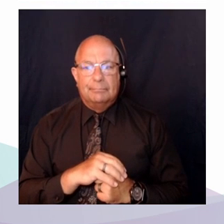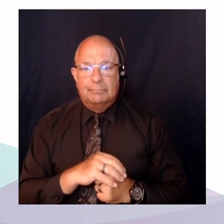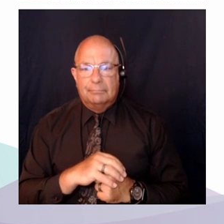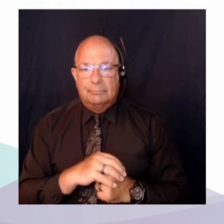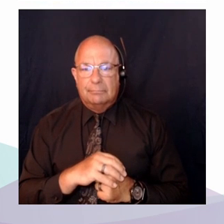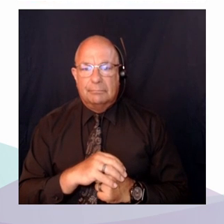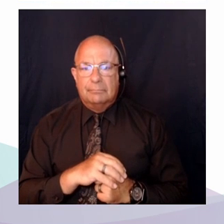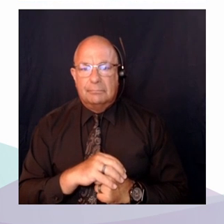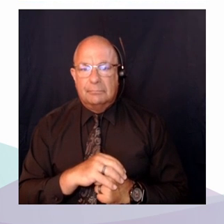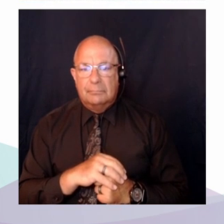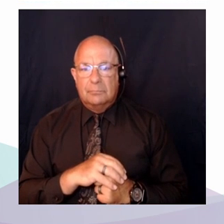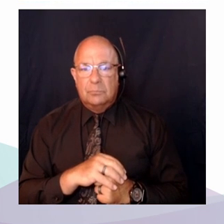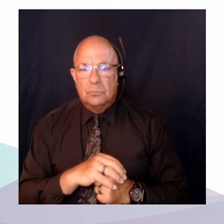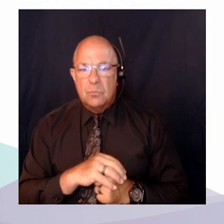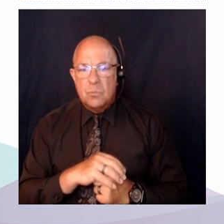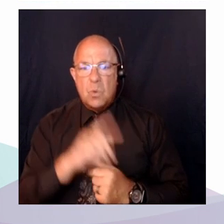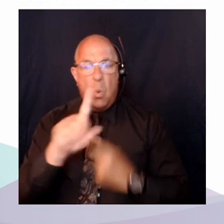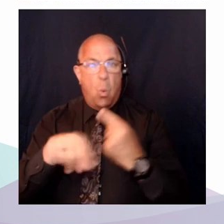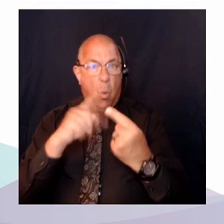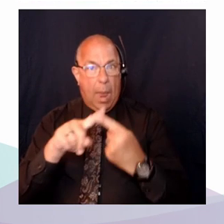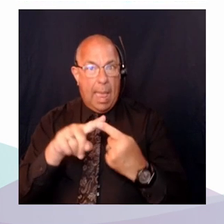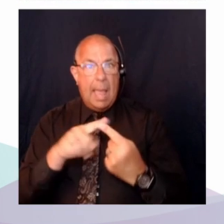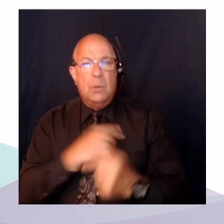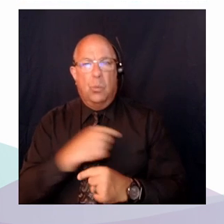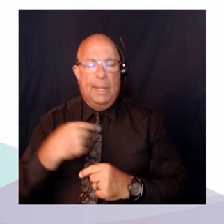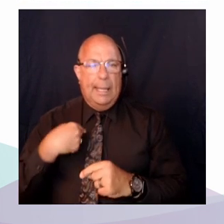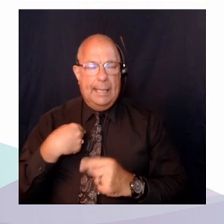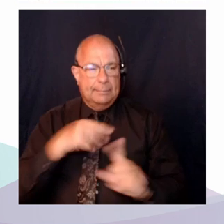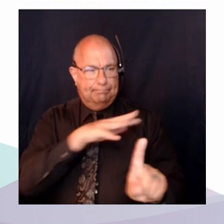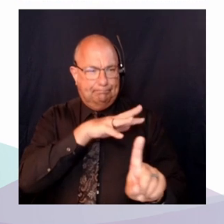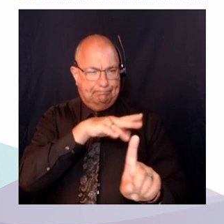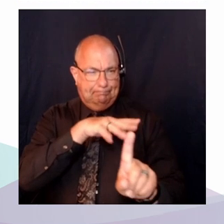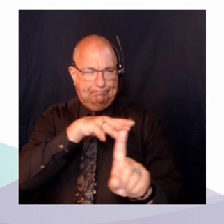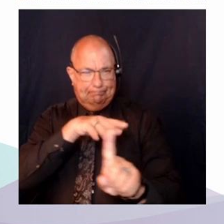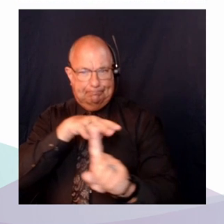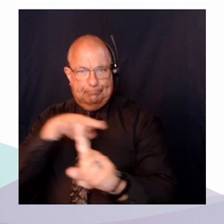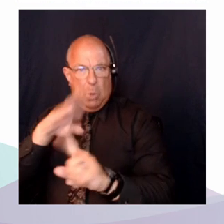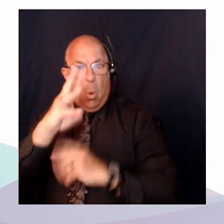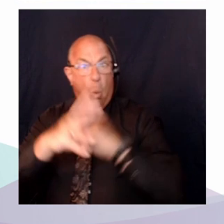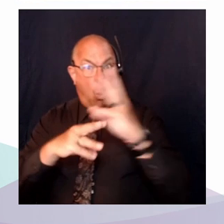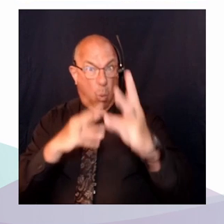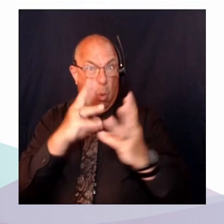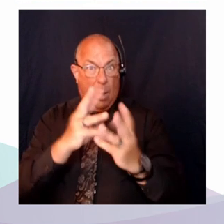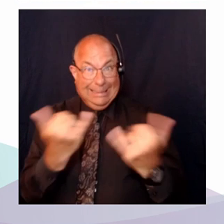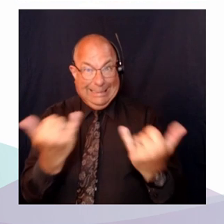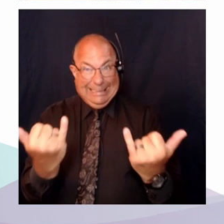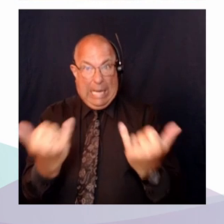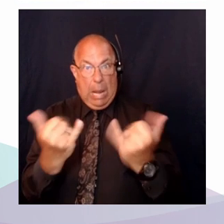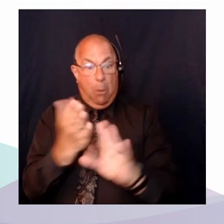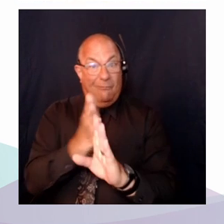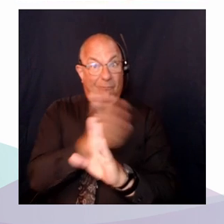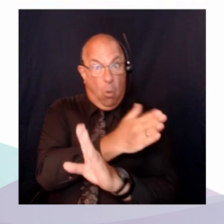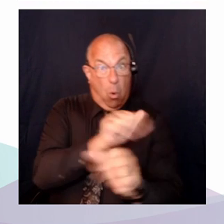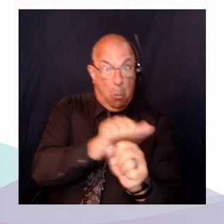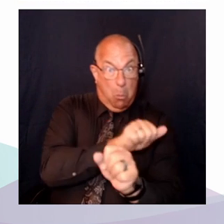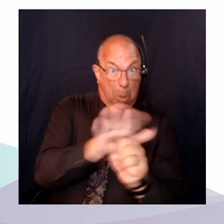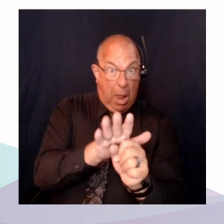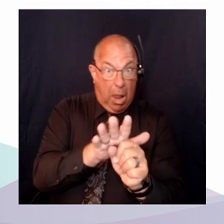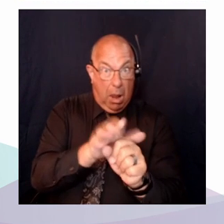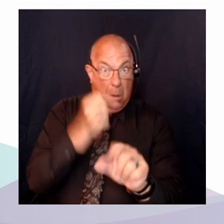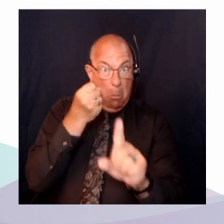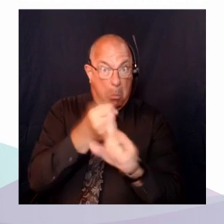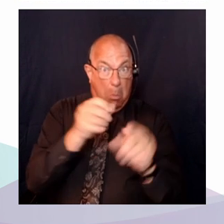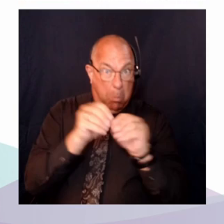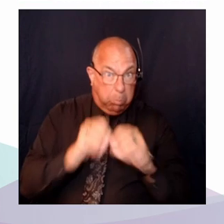observe le monde tel qu'il existait pré-pandémie, ce qui est survenu